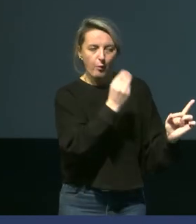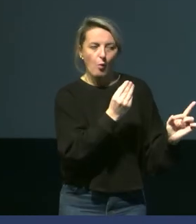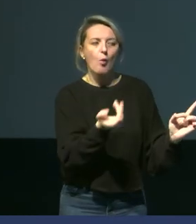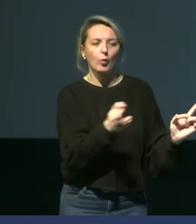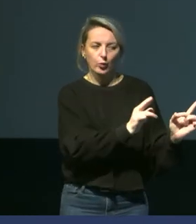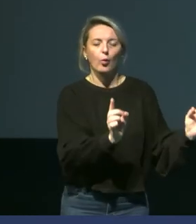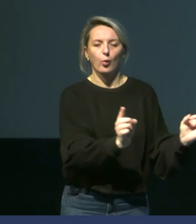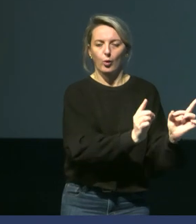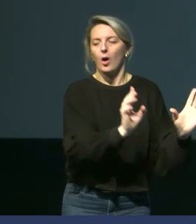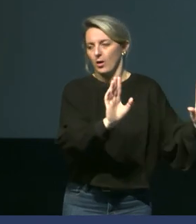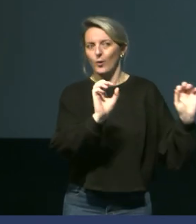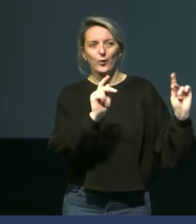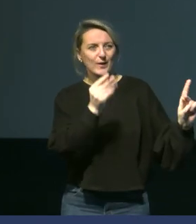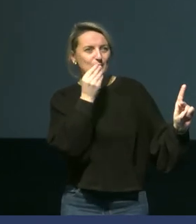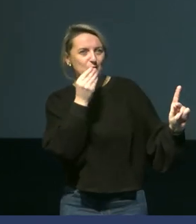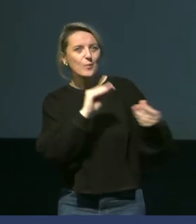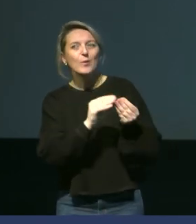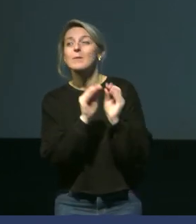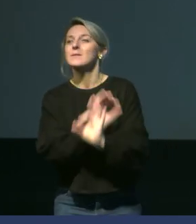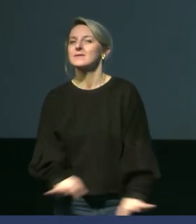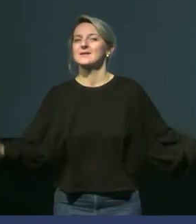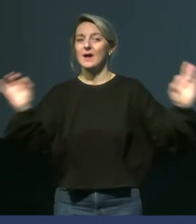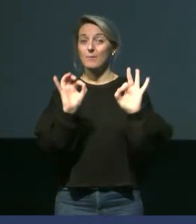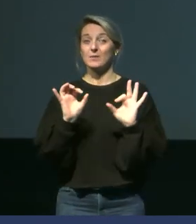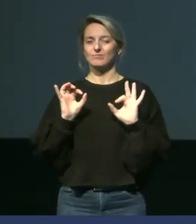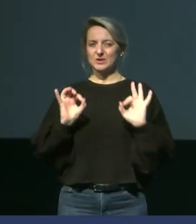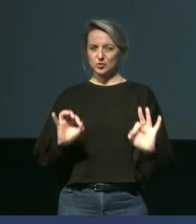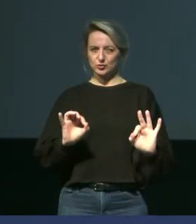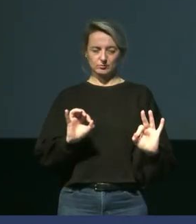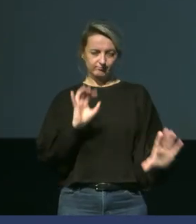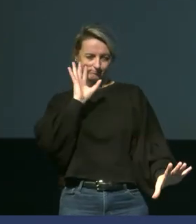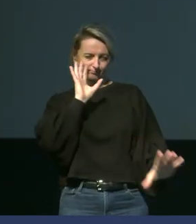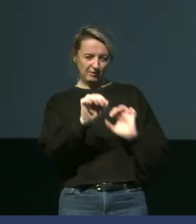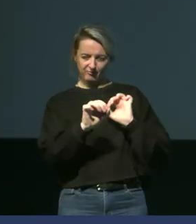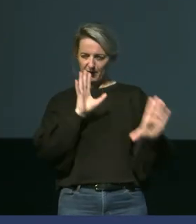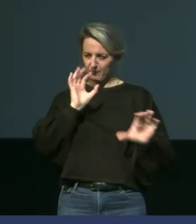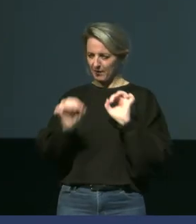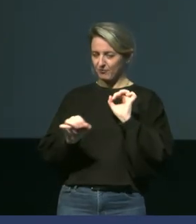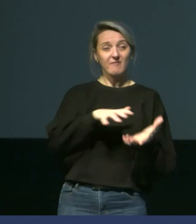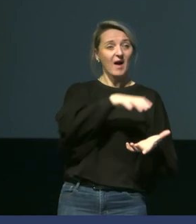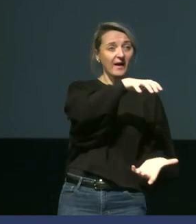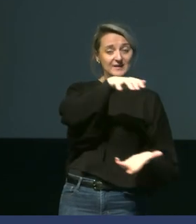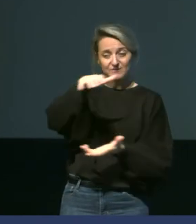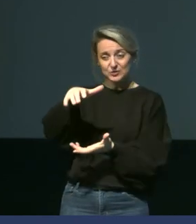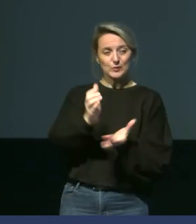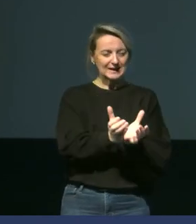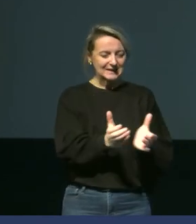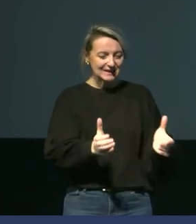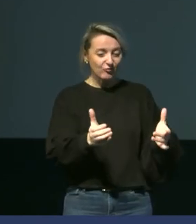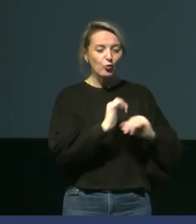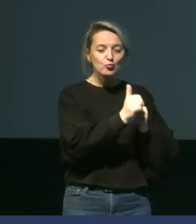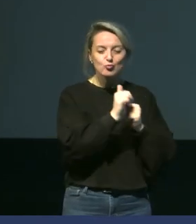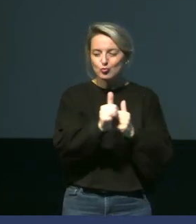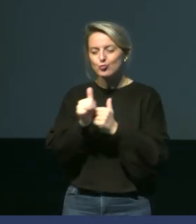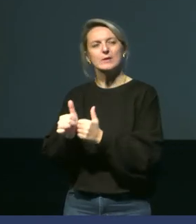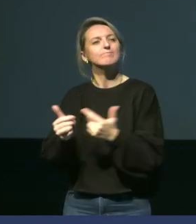pas de problème à ce niveau-là. On a identifié nos individus, nos nids que je vais pouvoir suivre durant toute la saison. Alors, je vais suivre différentes